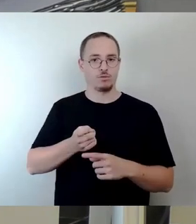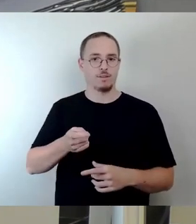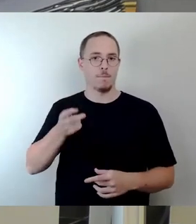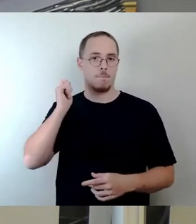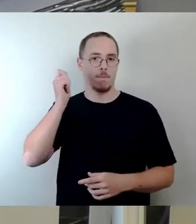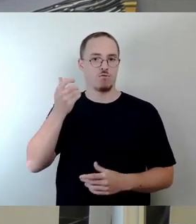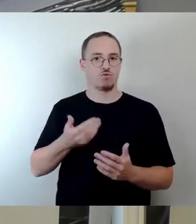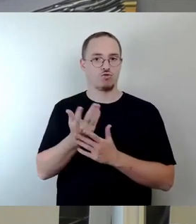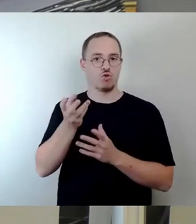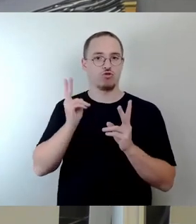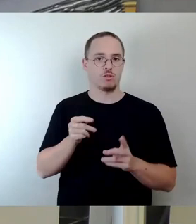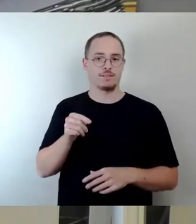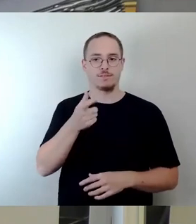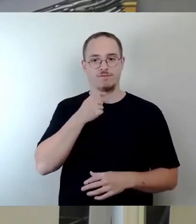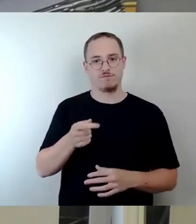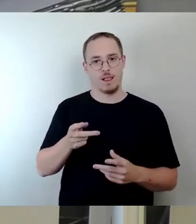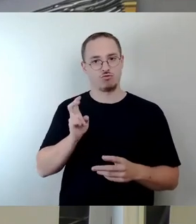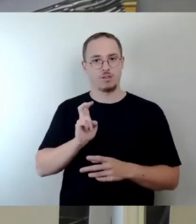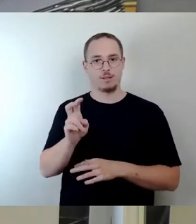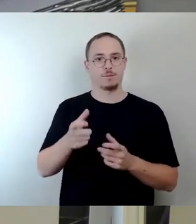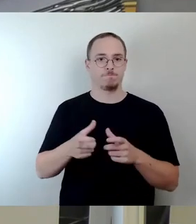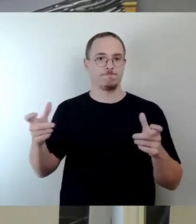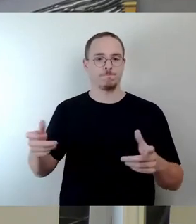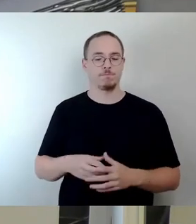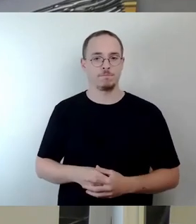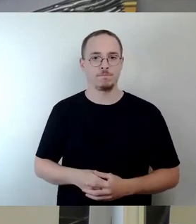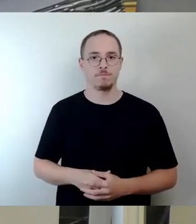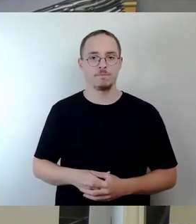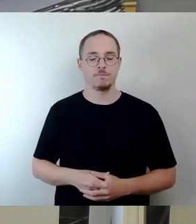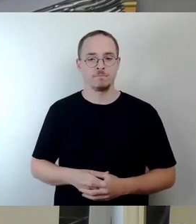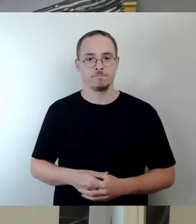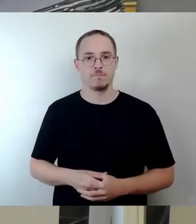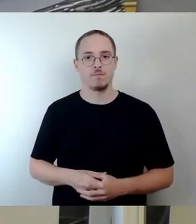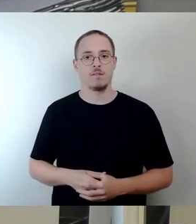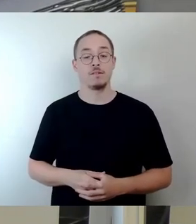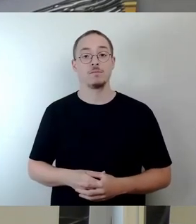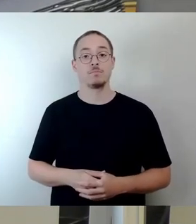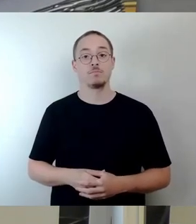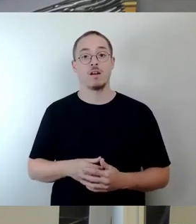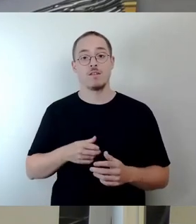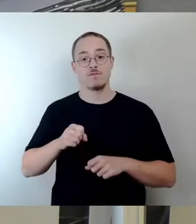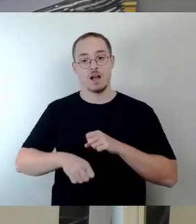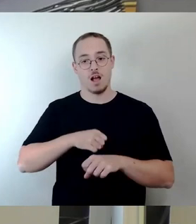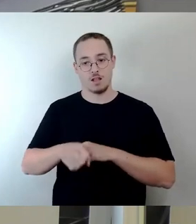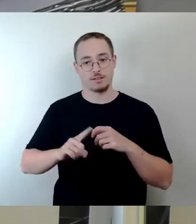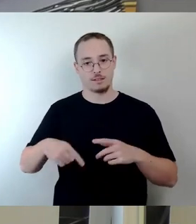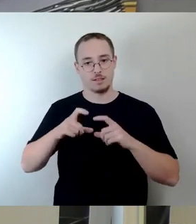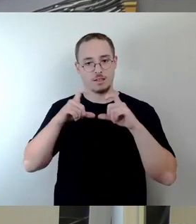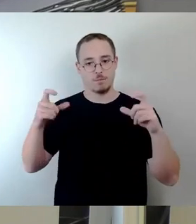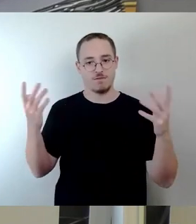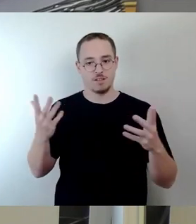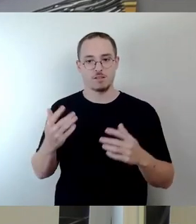Wir haben den Radverkehr als nächstes Thema. Wir haben dort eine neue Qualität. Es gibt mehr Sicherheit. Es gibt durchgehende Routen.